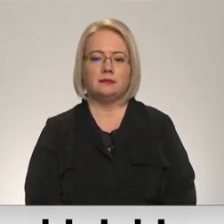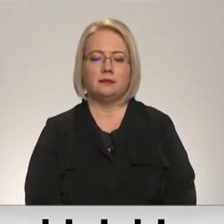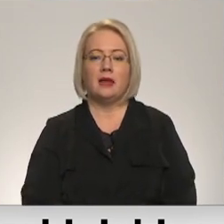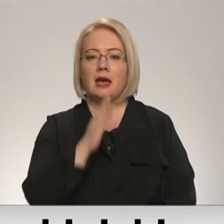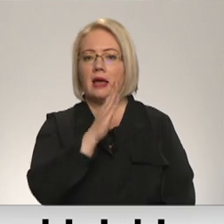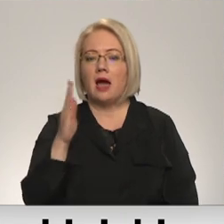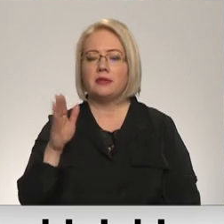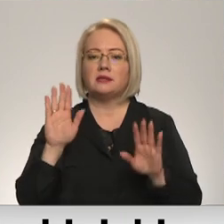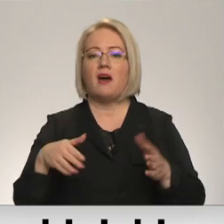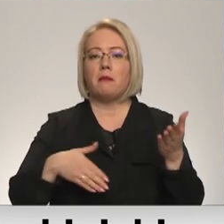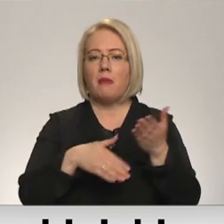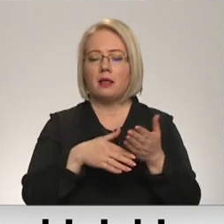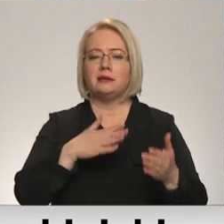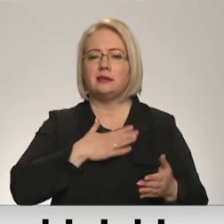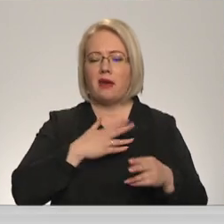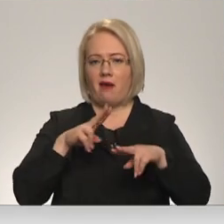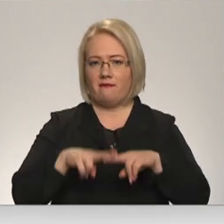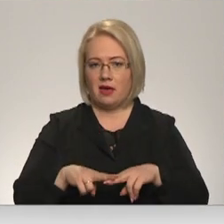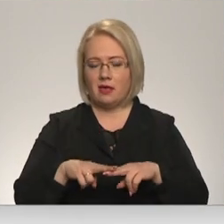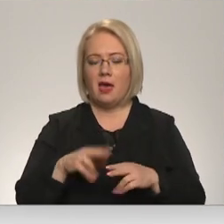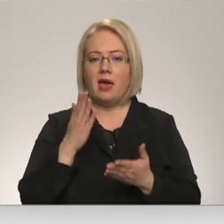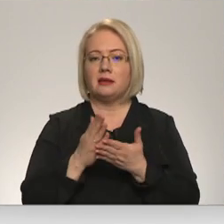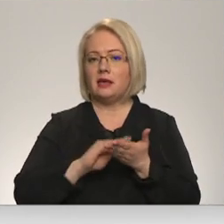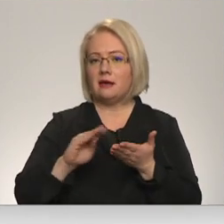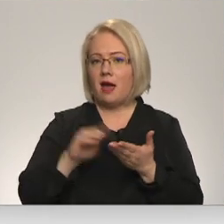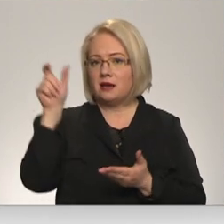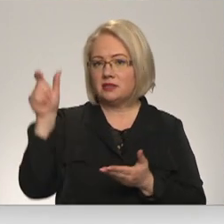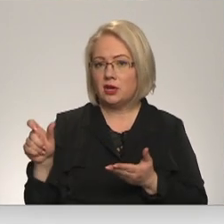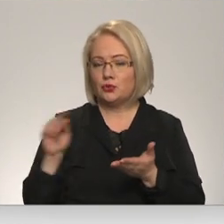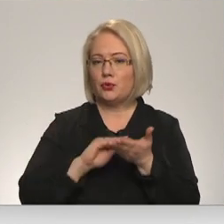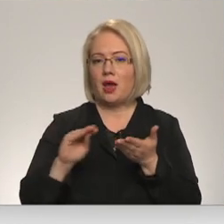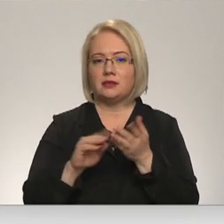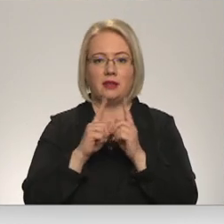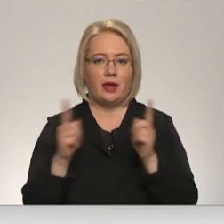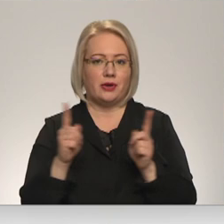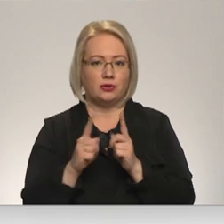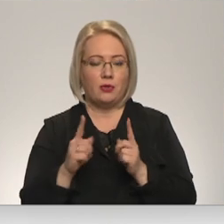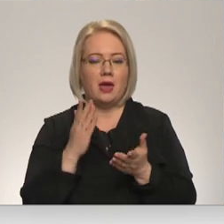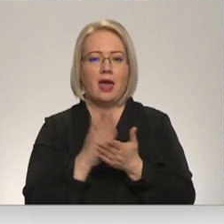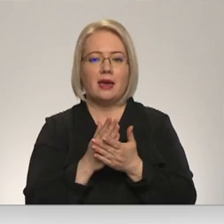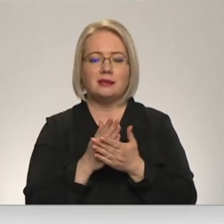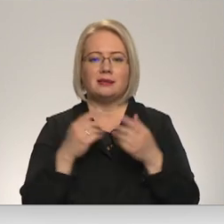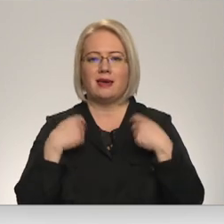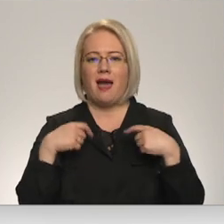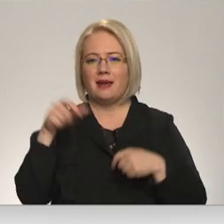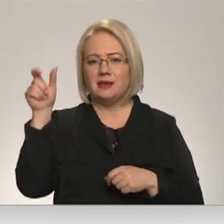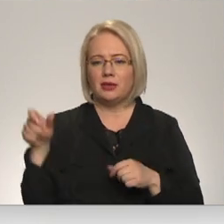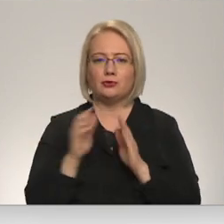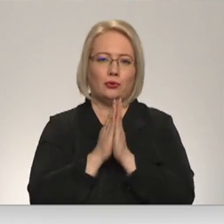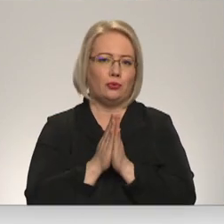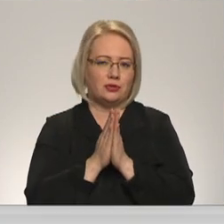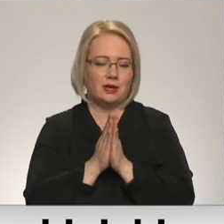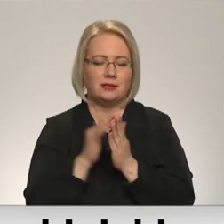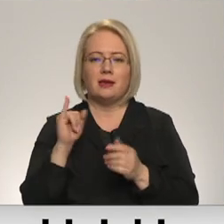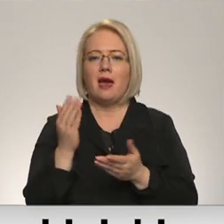Katrs var palīdzēt savā vietā. Ja esi rāksnieks, tu var rakstīt tekstus. Ja esi garīdznieks, lūdzies. Ja esi mediķis,